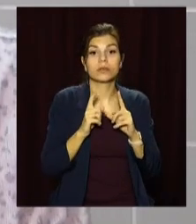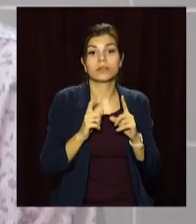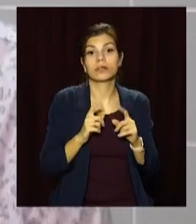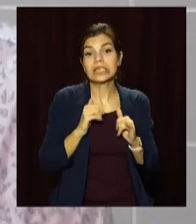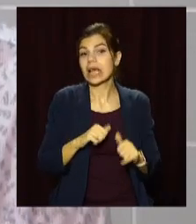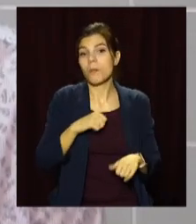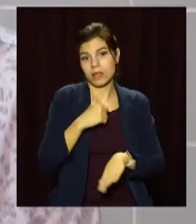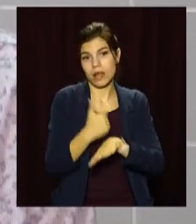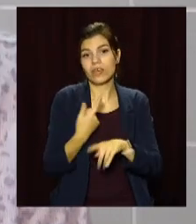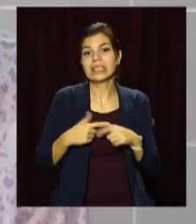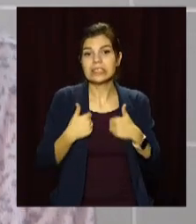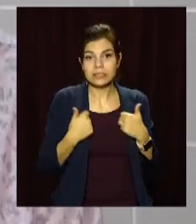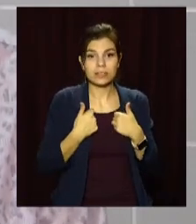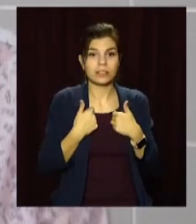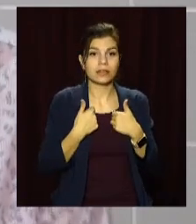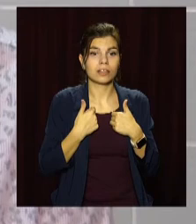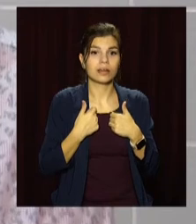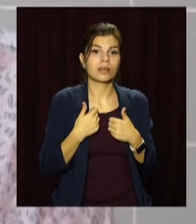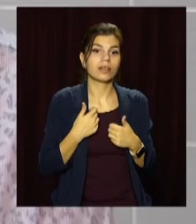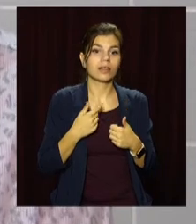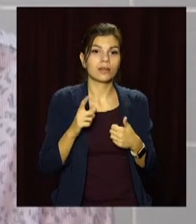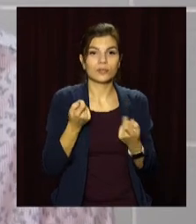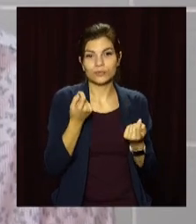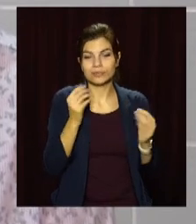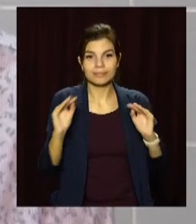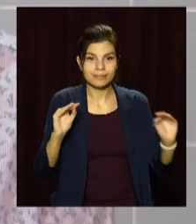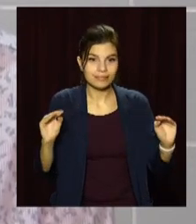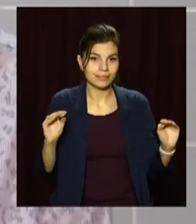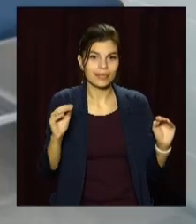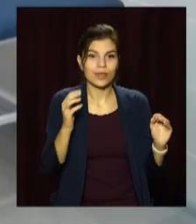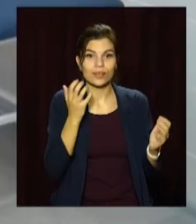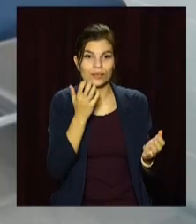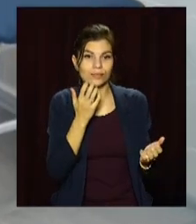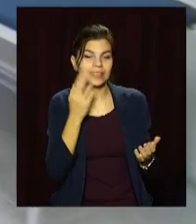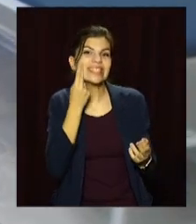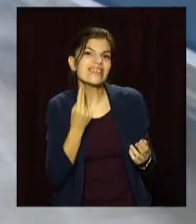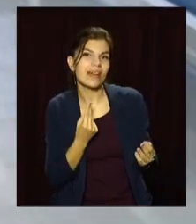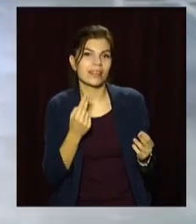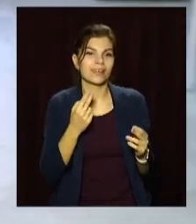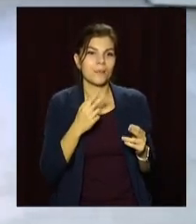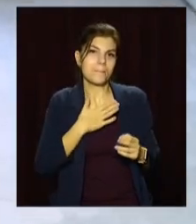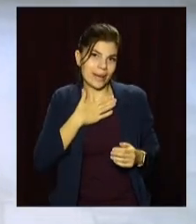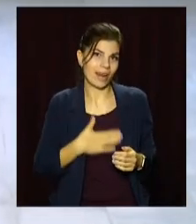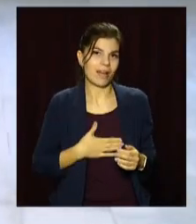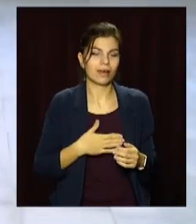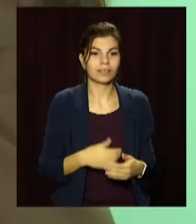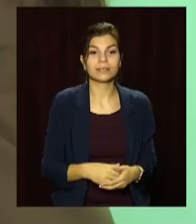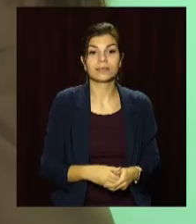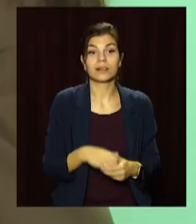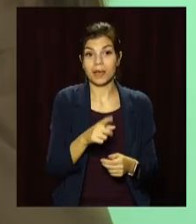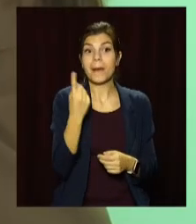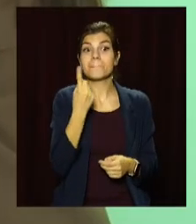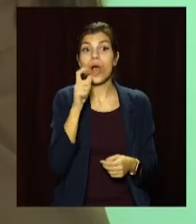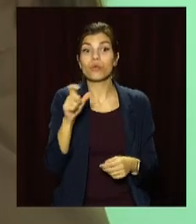найголовніше, постаралися поіграти з кількості, зробити їх більш теплими. Онковідділення вже працює. Перші пацієнти